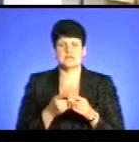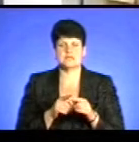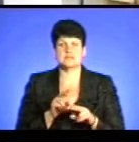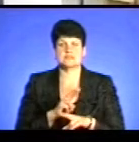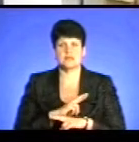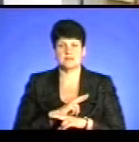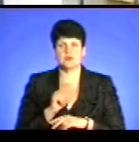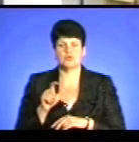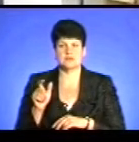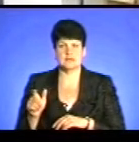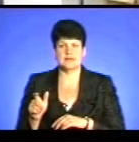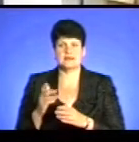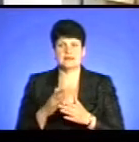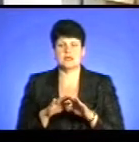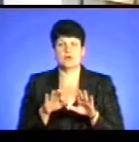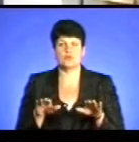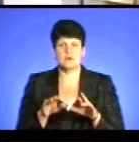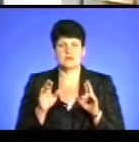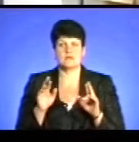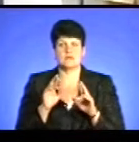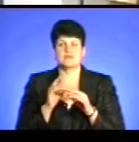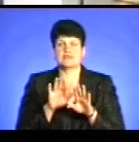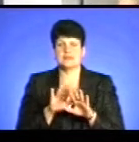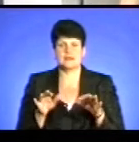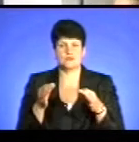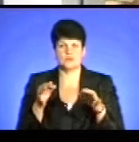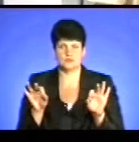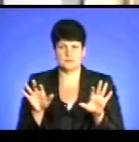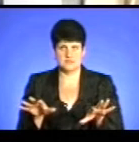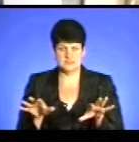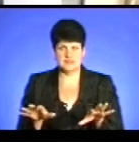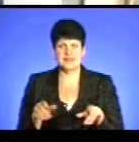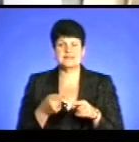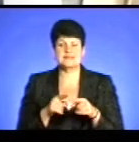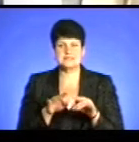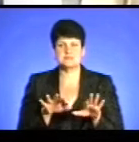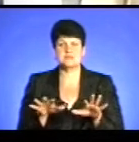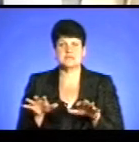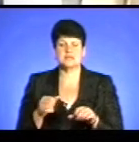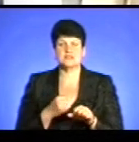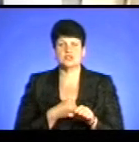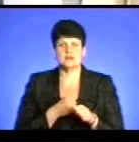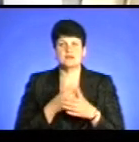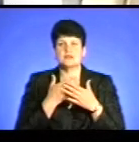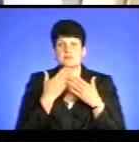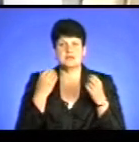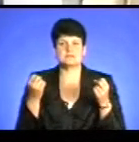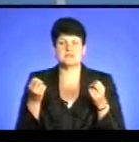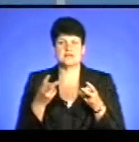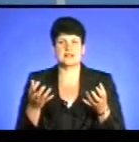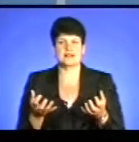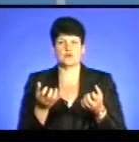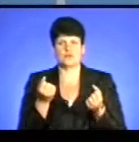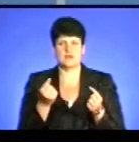загибелі людей на водних об'єктах є купання в несанкціонованих місцях. І такі місця, на жаль, не обладнані спеціальними рятувальними